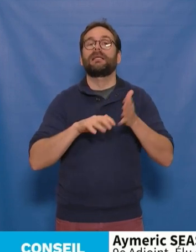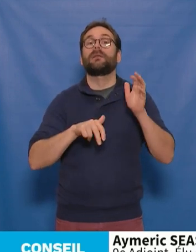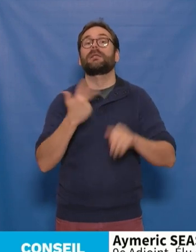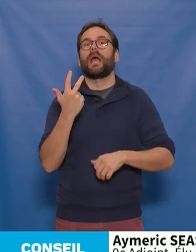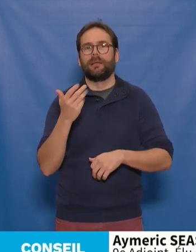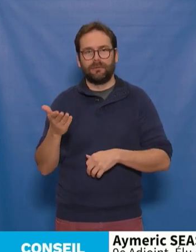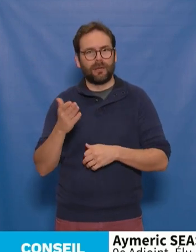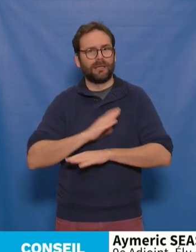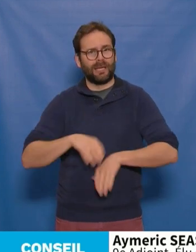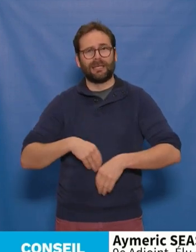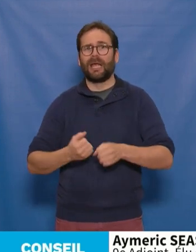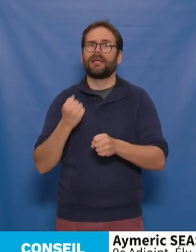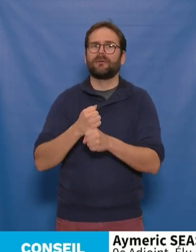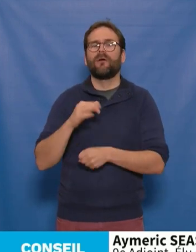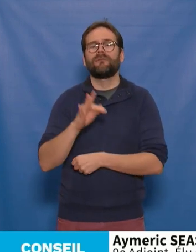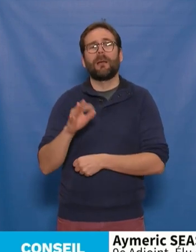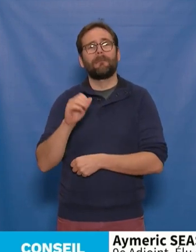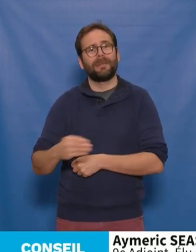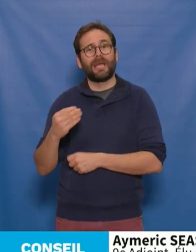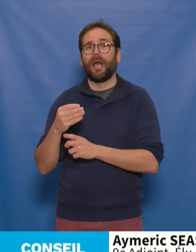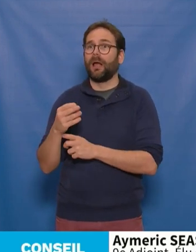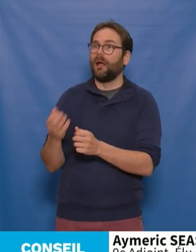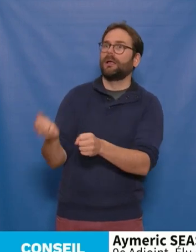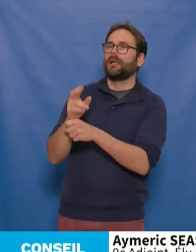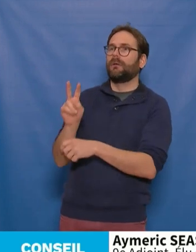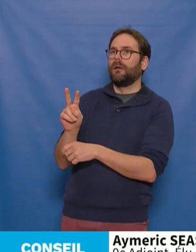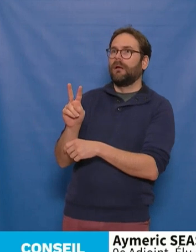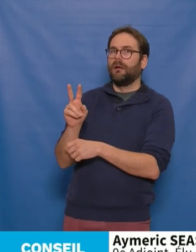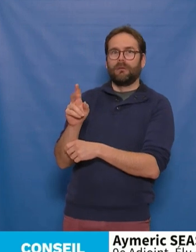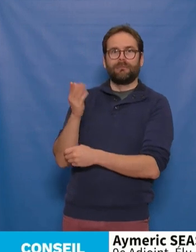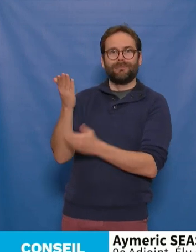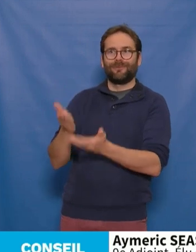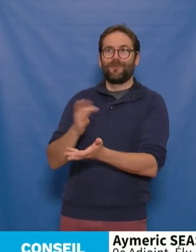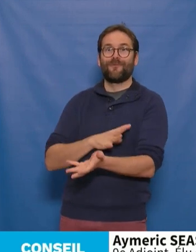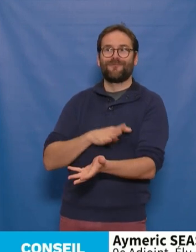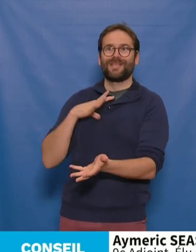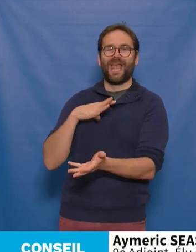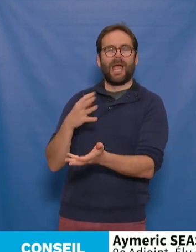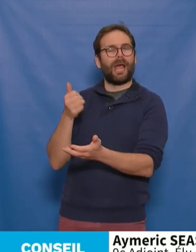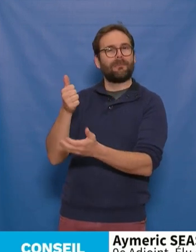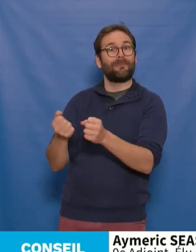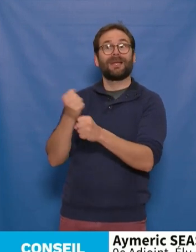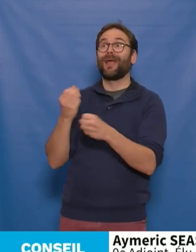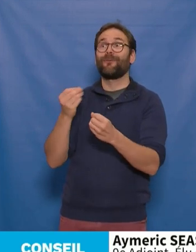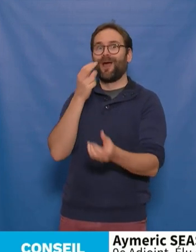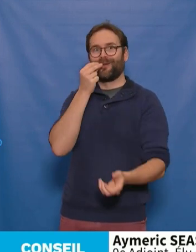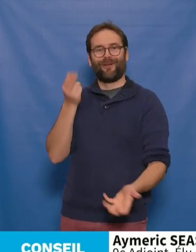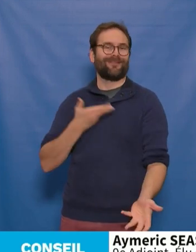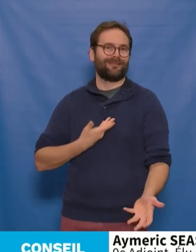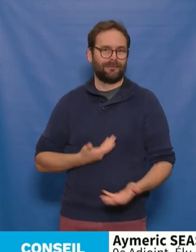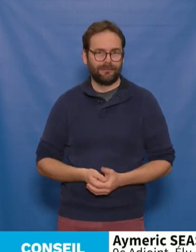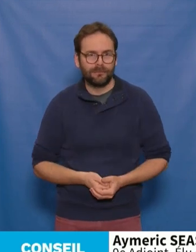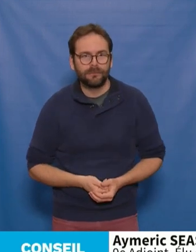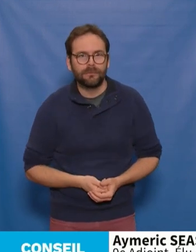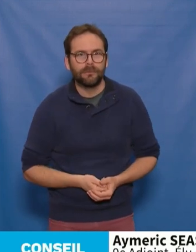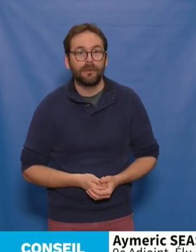de l'artiste Fiam Meignard, dont nous sommes si fiers qu'elle crée à Nantes. Elle